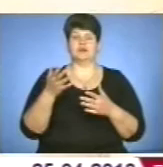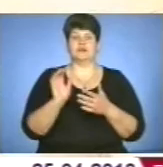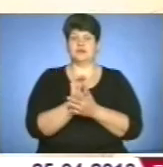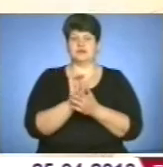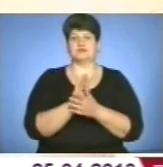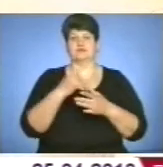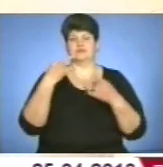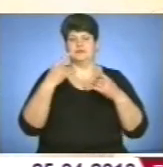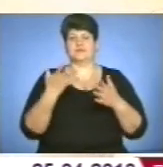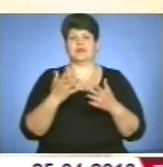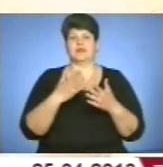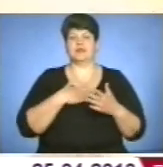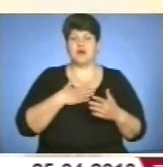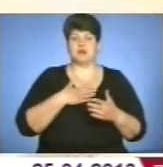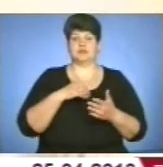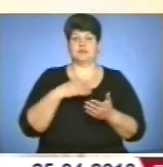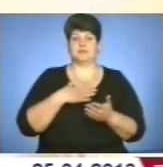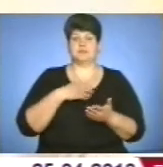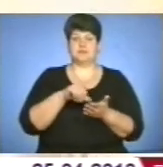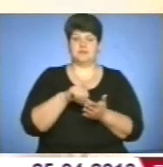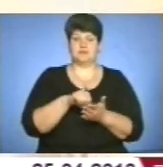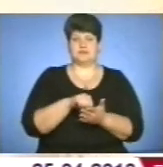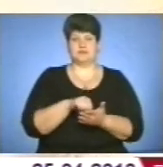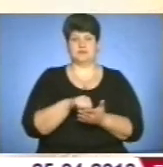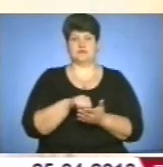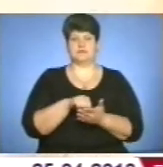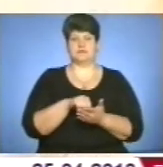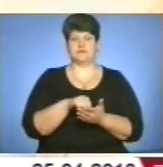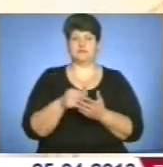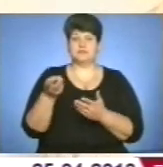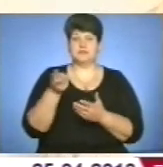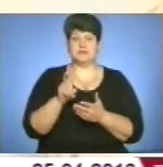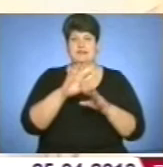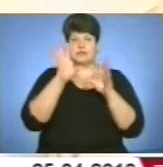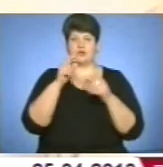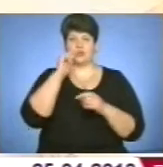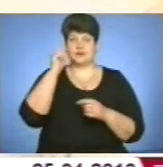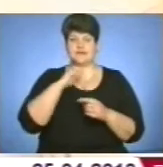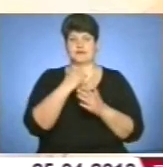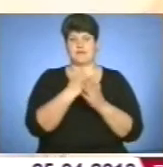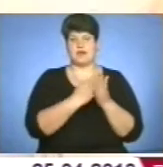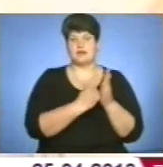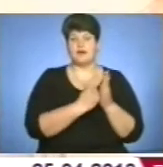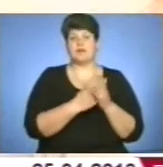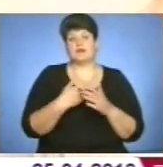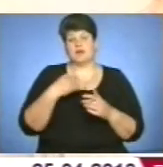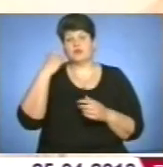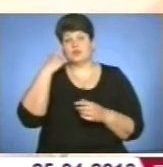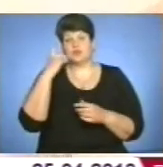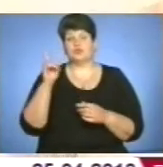і місцеві наші, і представництва загальноукраїнських каналів. Я думаю, що ми з таким